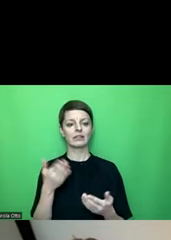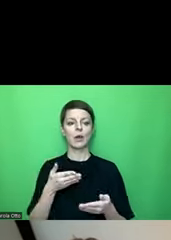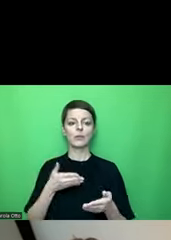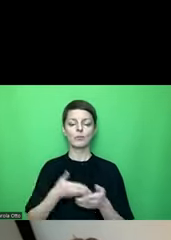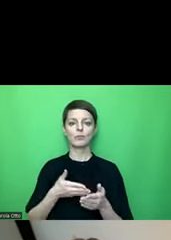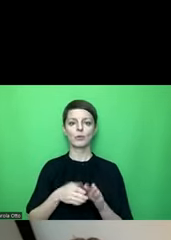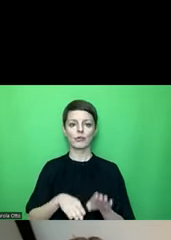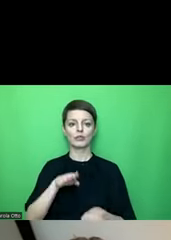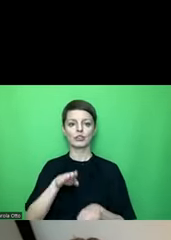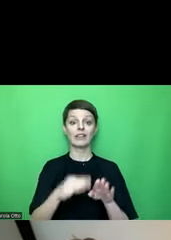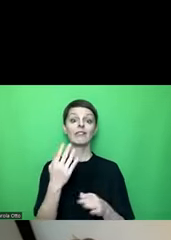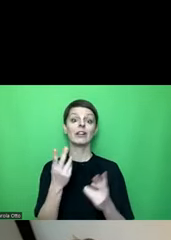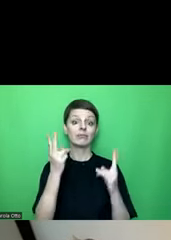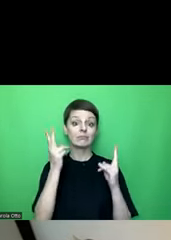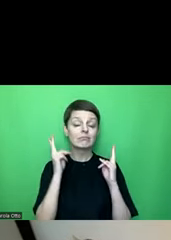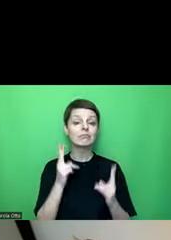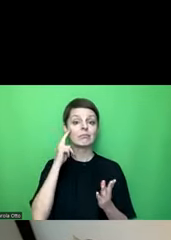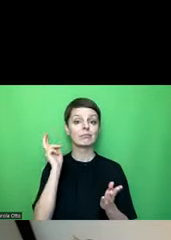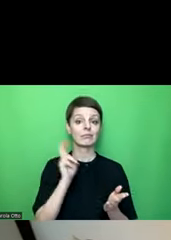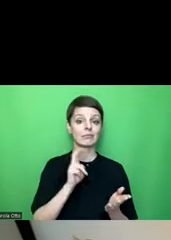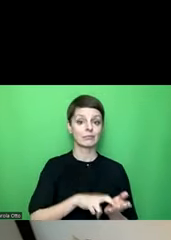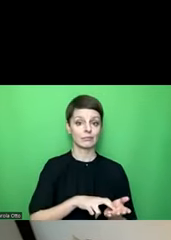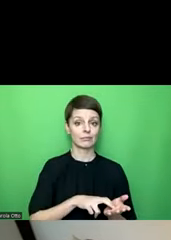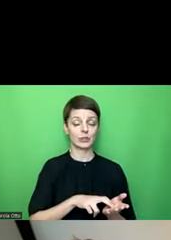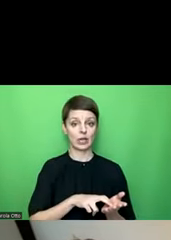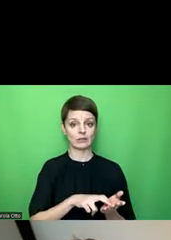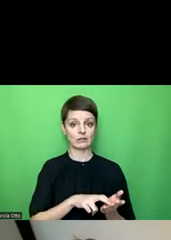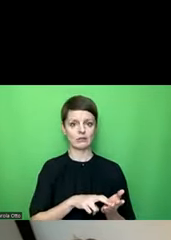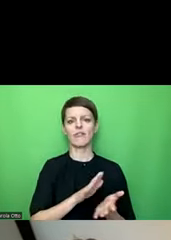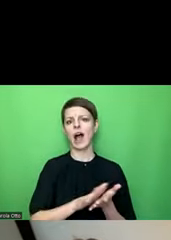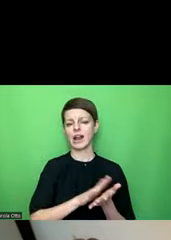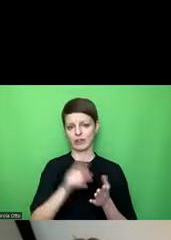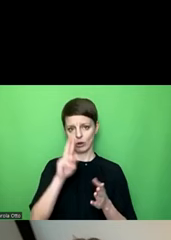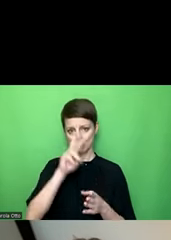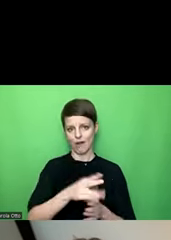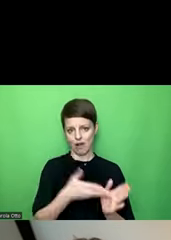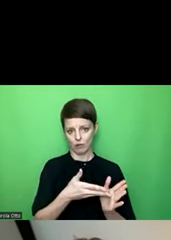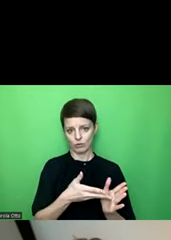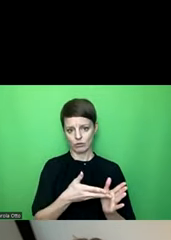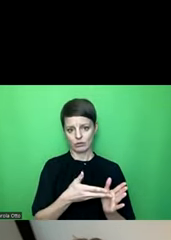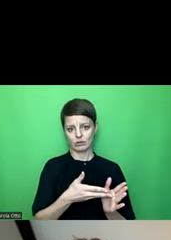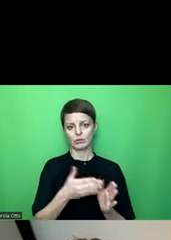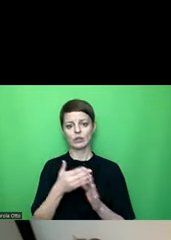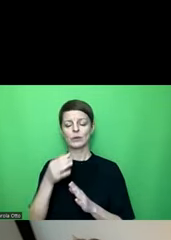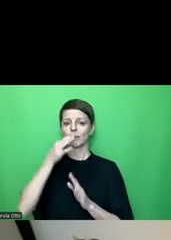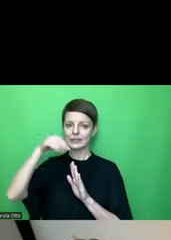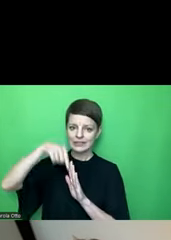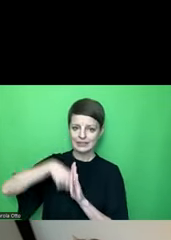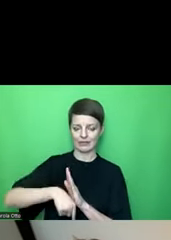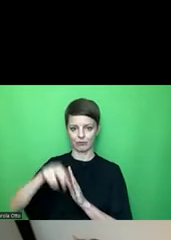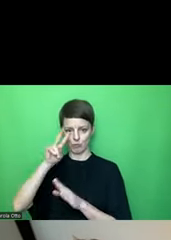bestanden wurden bei vereinfachter Überwachung und auch später bei eingehender Überwachung.